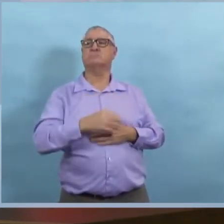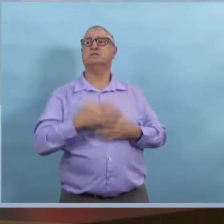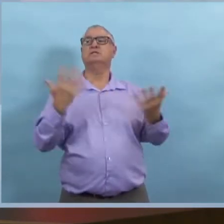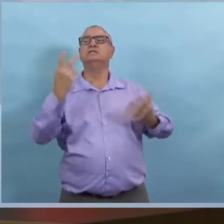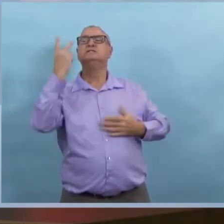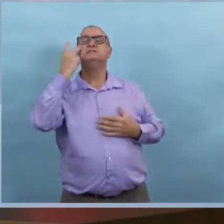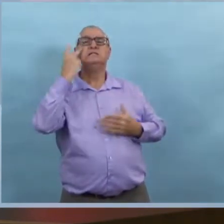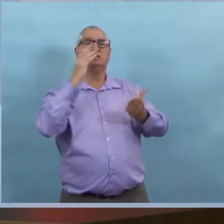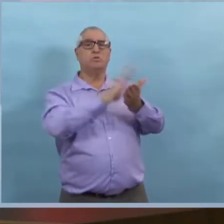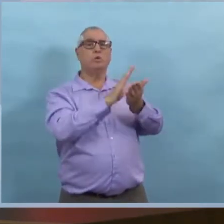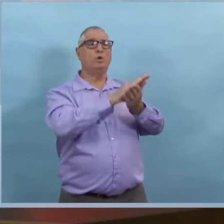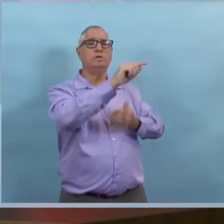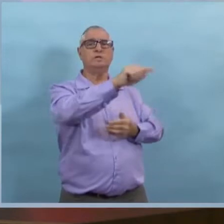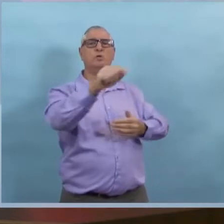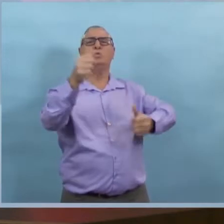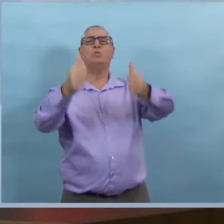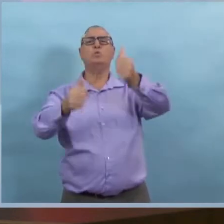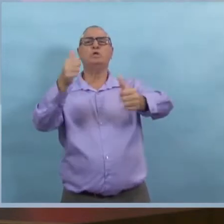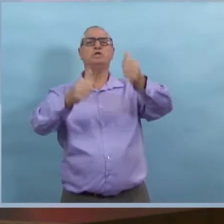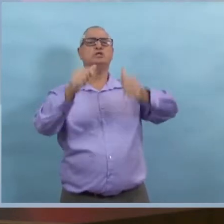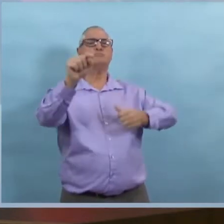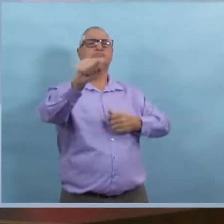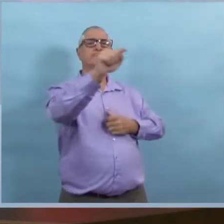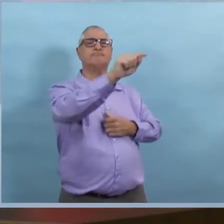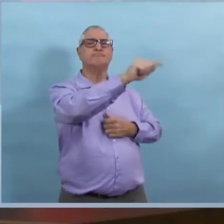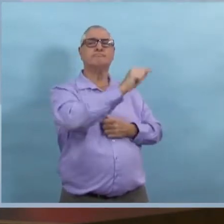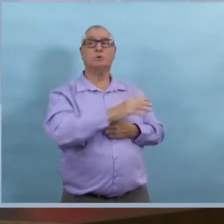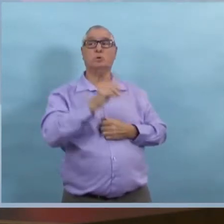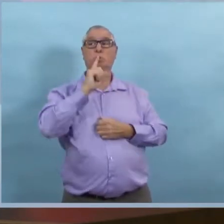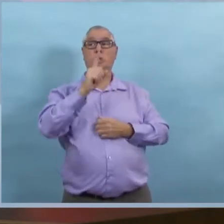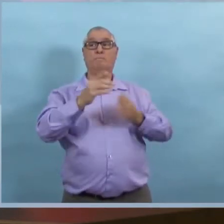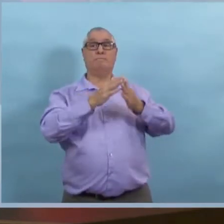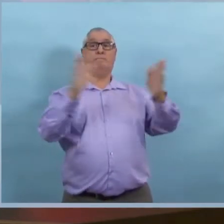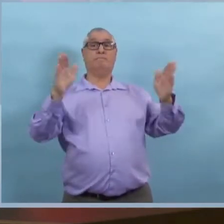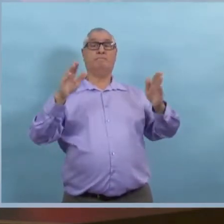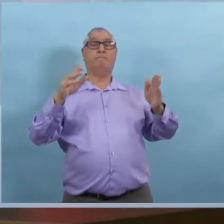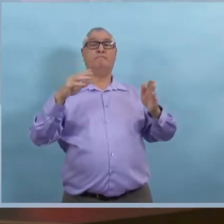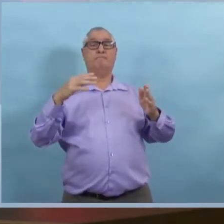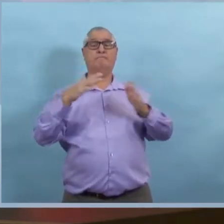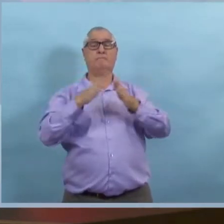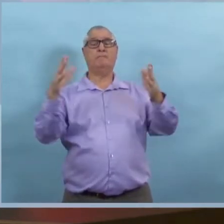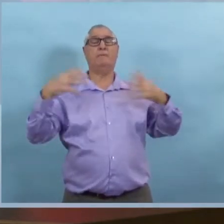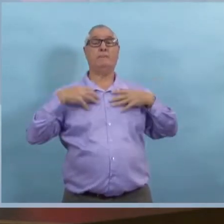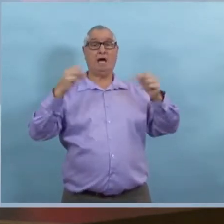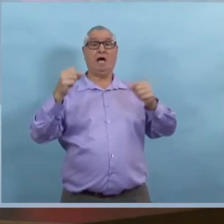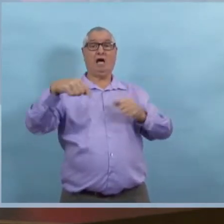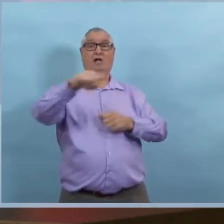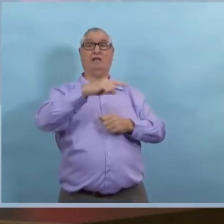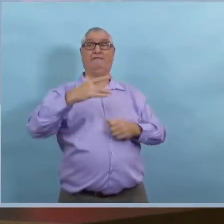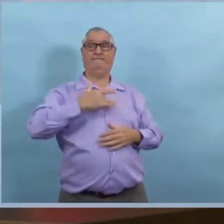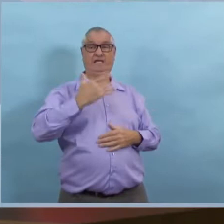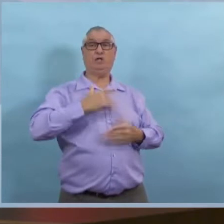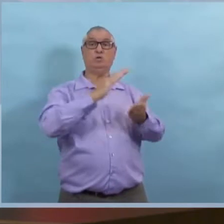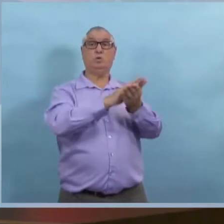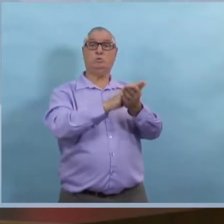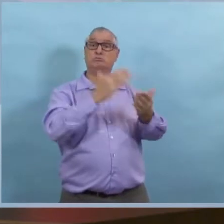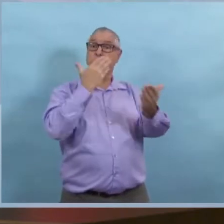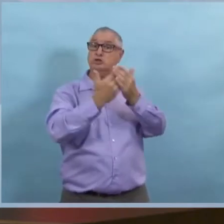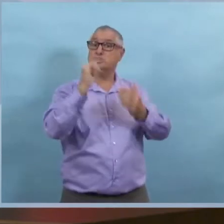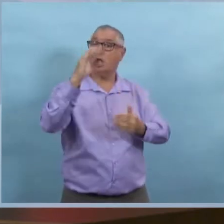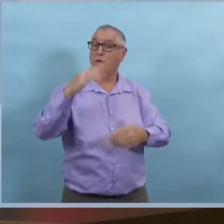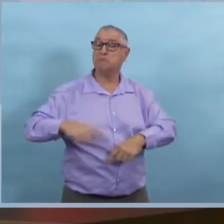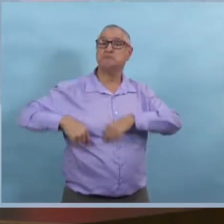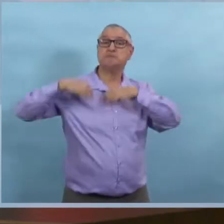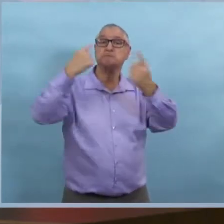Pour le moment, on va continuer à surveiller la situation. Mais du point de vue de la santé publique, les écoles ont fait de très bons résultats jusqu'à